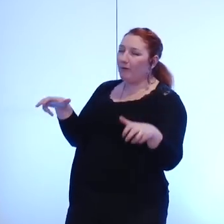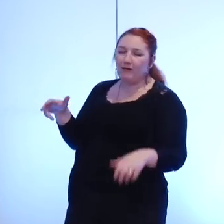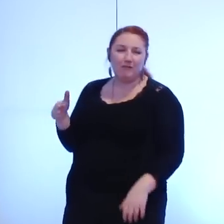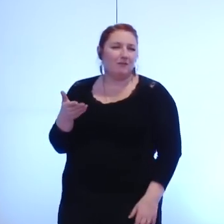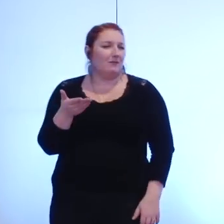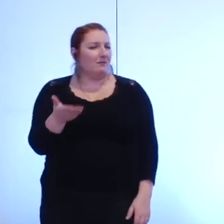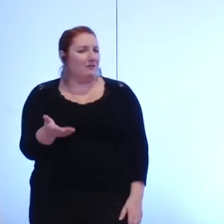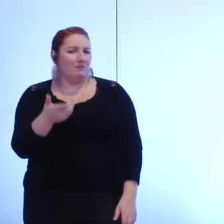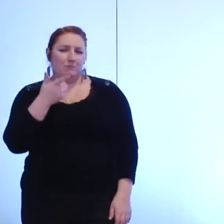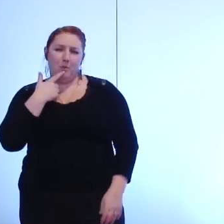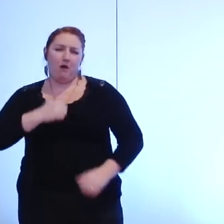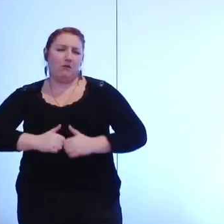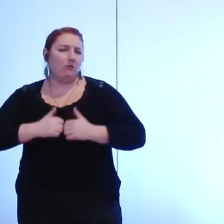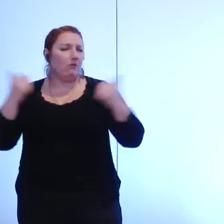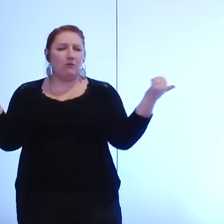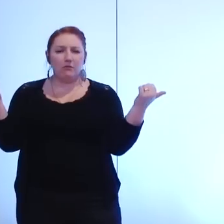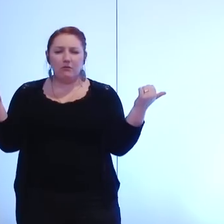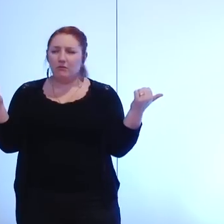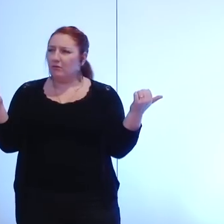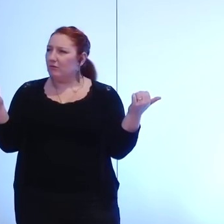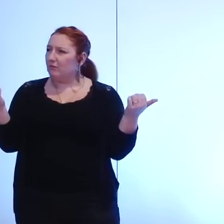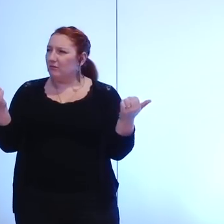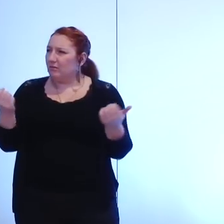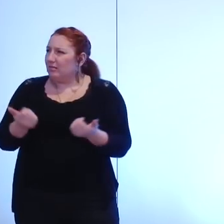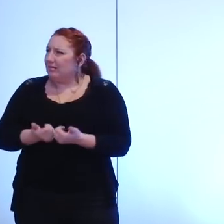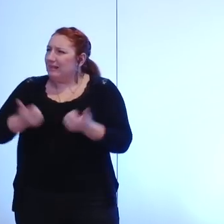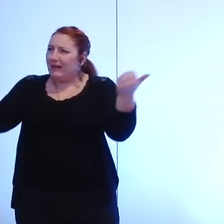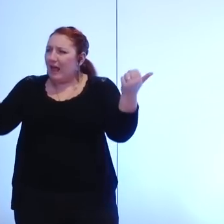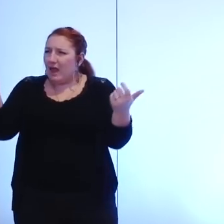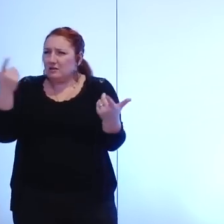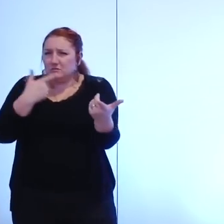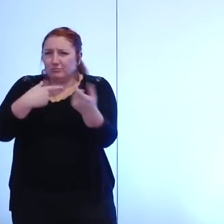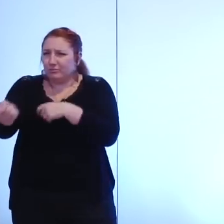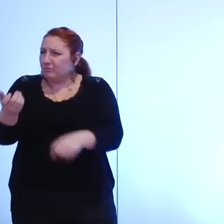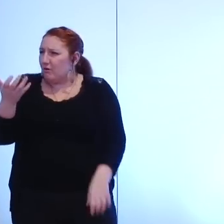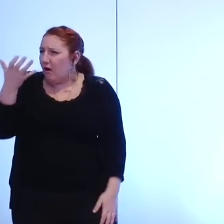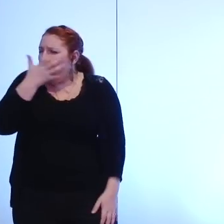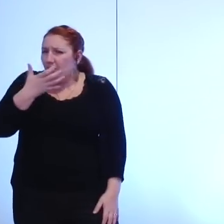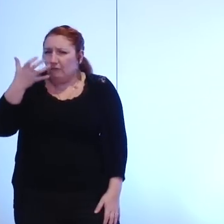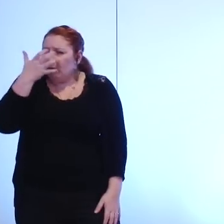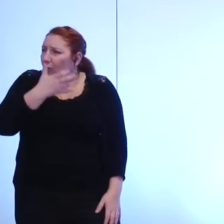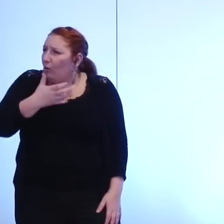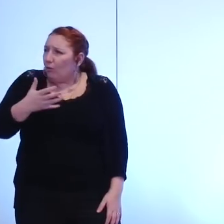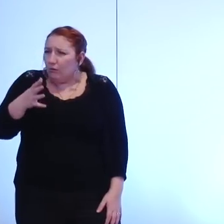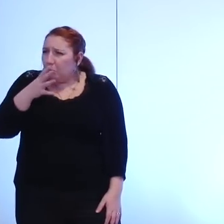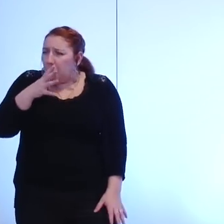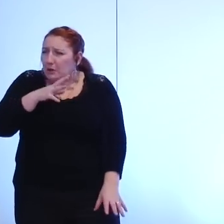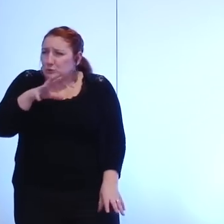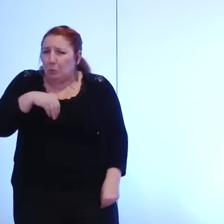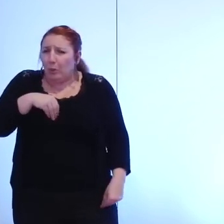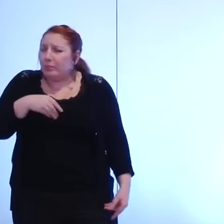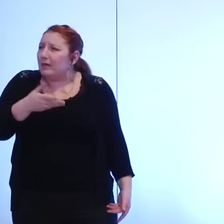un décalage considérable et qui est moralement insupportable parce que